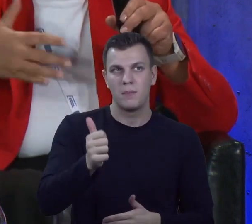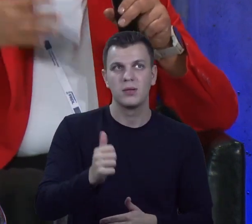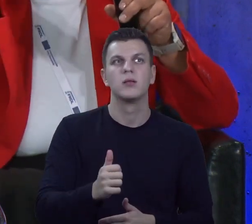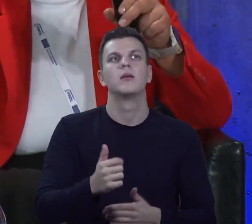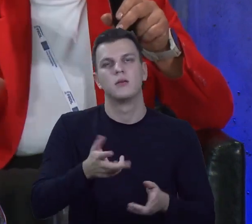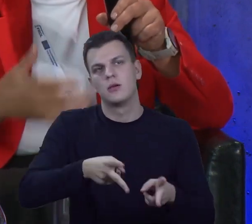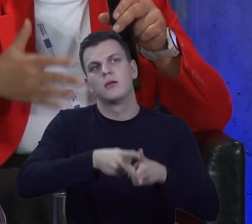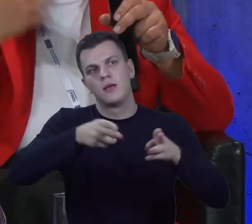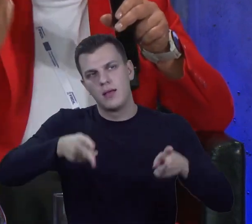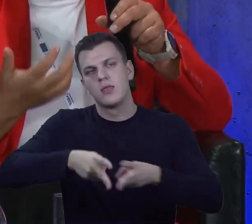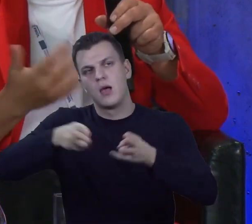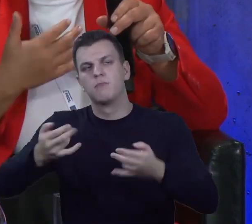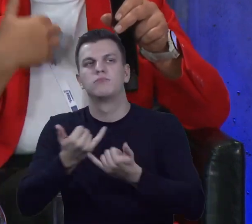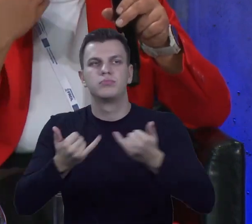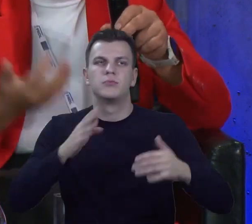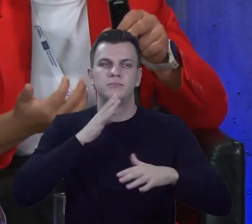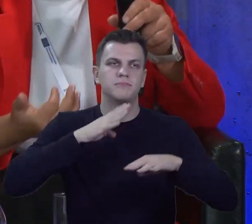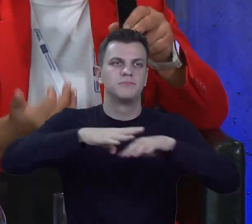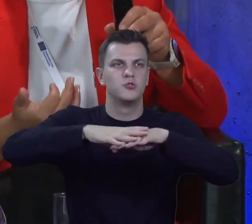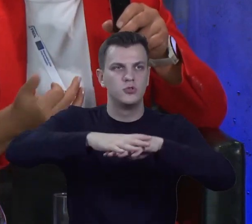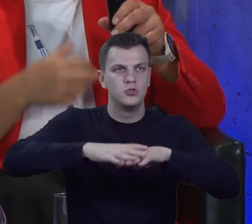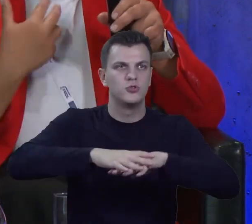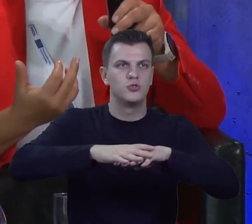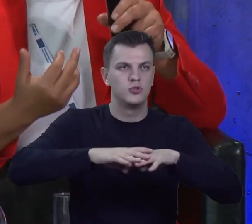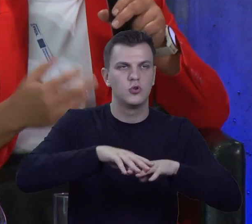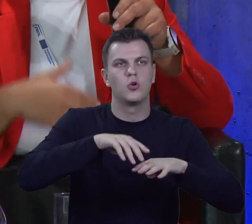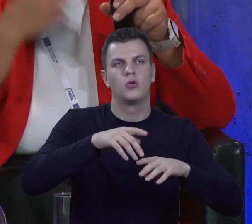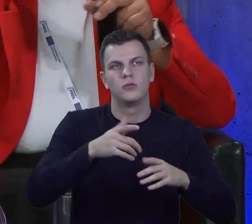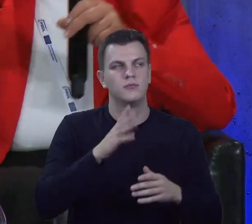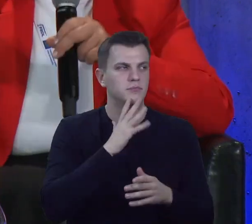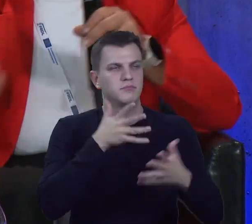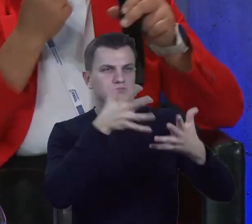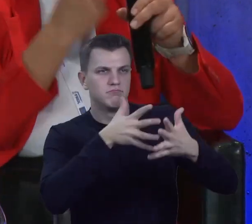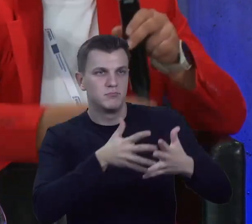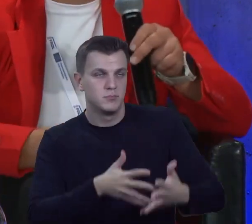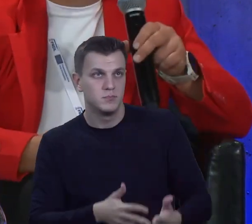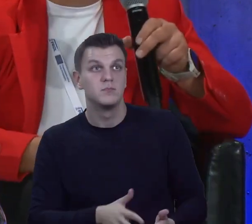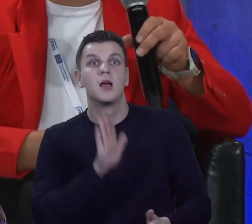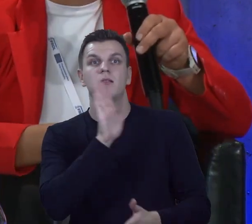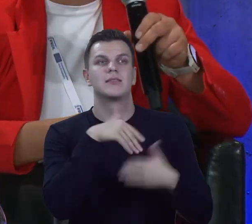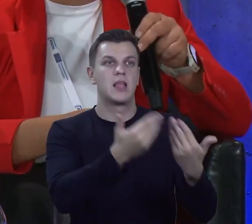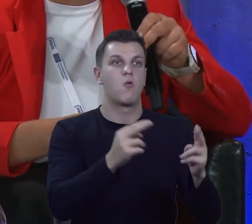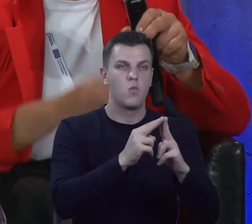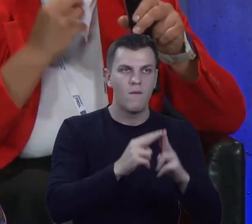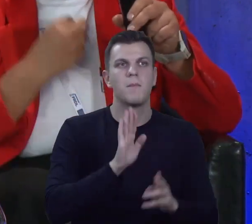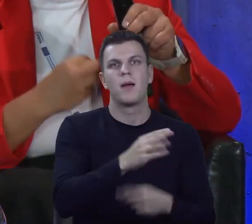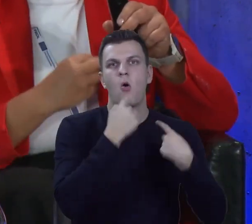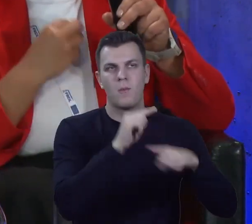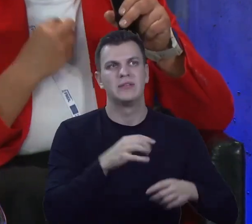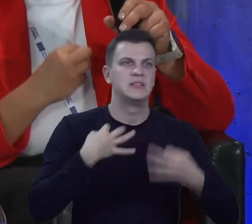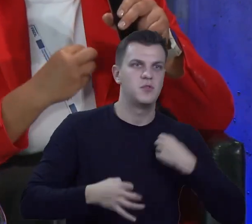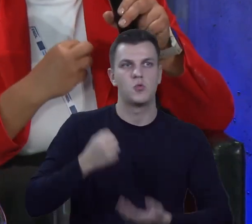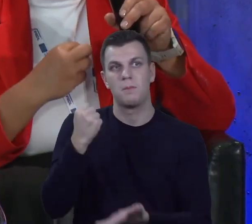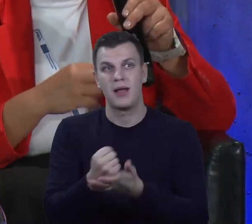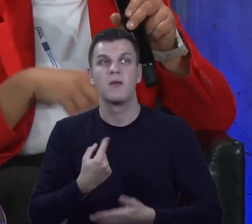przechodzi sito jakby, no, przyjęcia na to stanowisko, ma umowę, odpowiedzialność cywilno-prawną i my